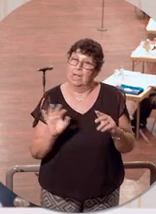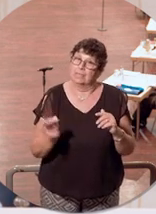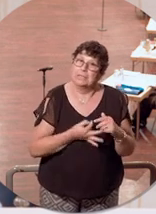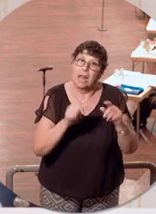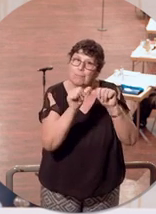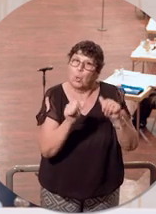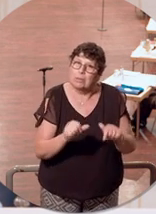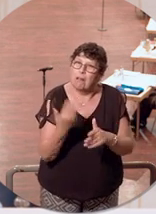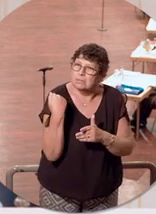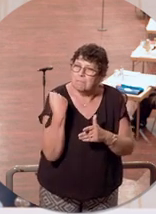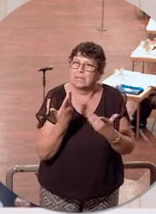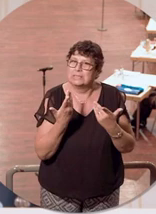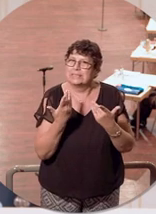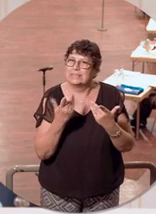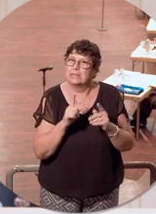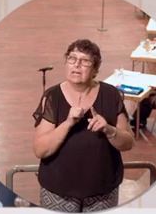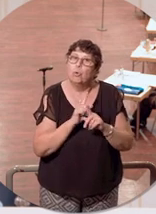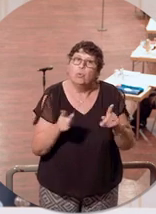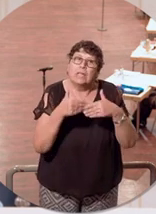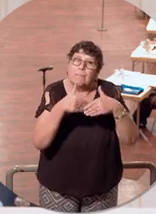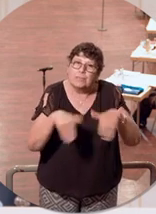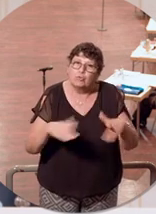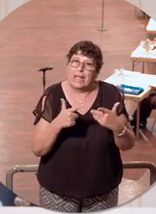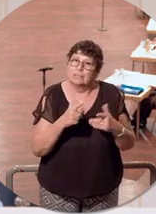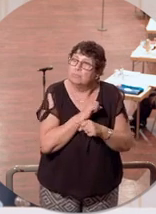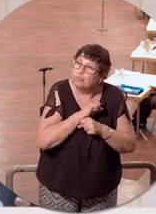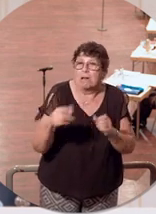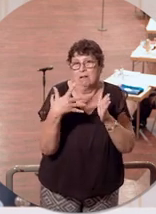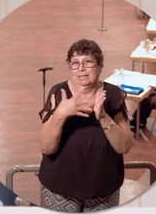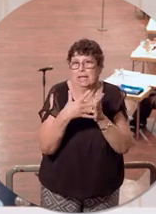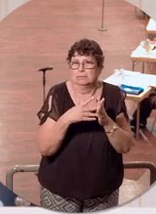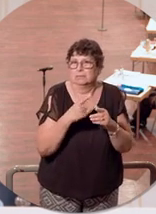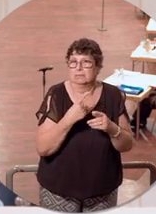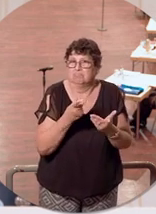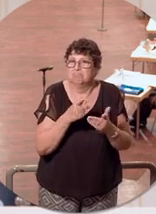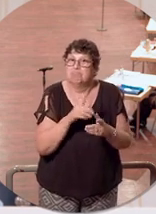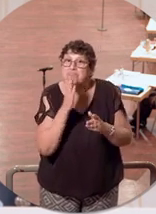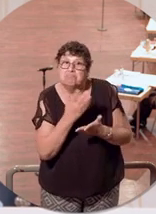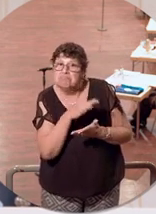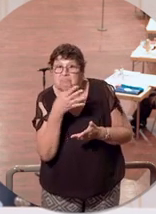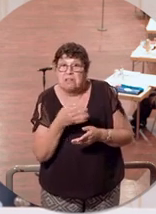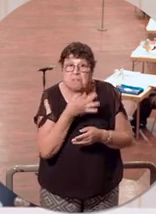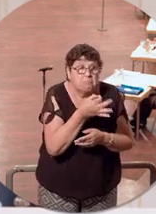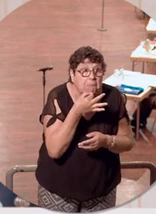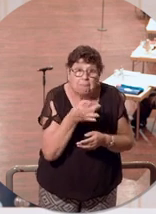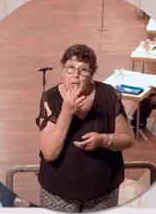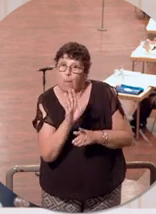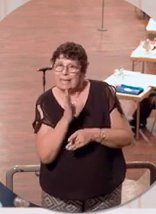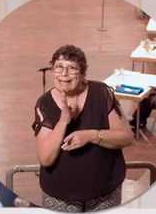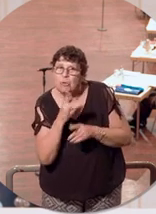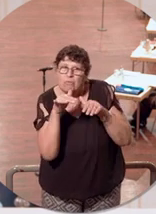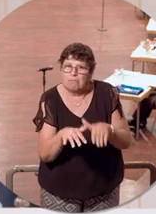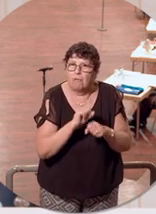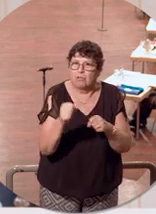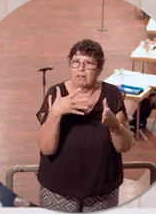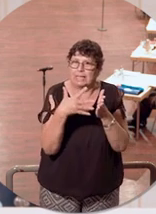-Modells waren die unbeschränkt zur Verfügung stehenden Antigen-Schnelltests. Und da haben wir natürlich auch viele gefragt, gibt es denn genügend dieser Schnelltests, als